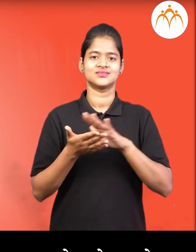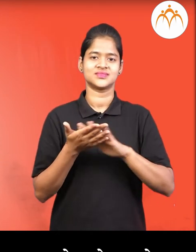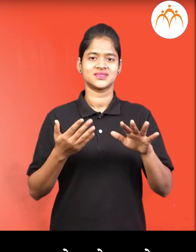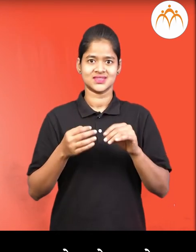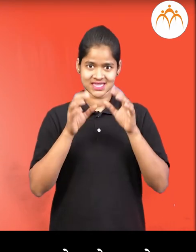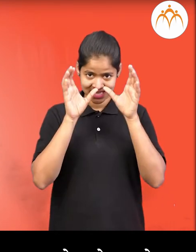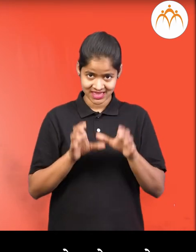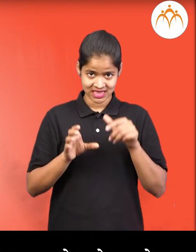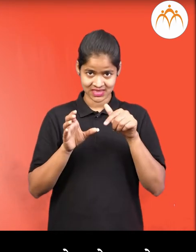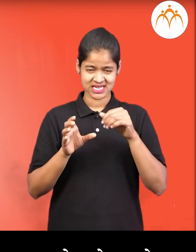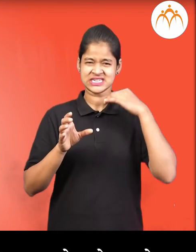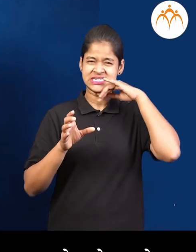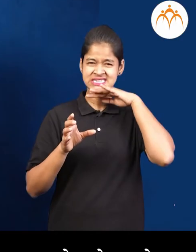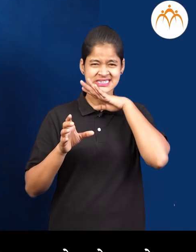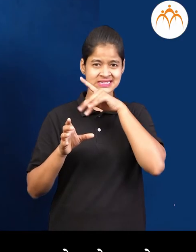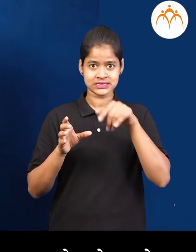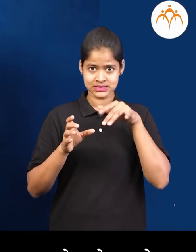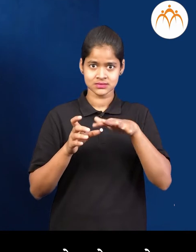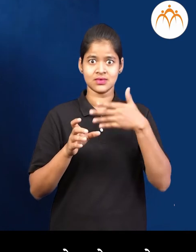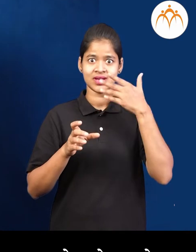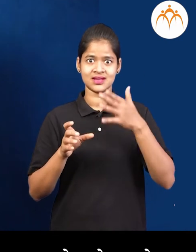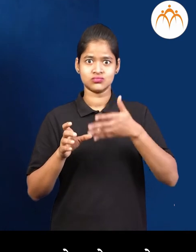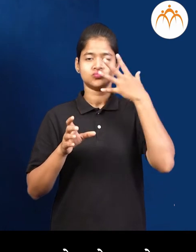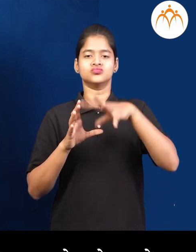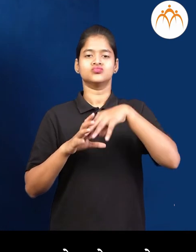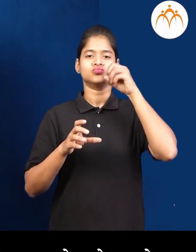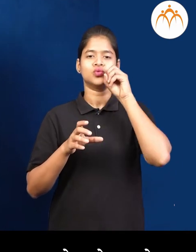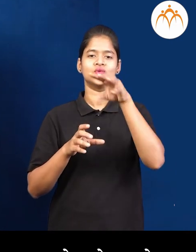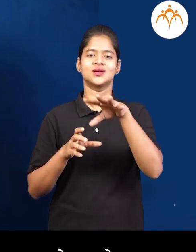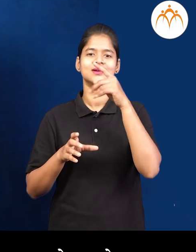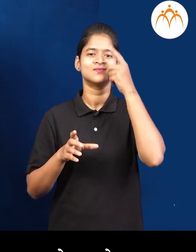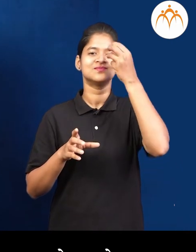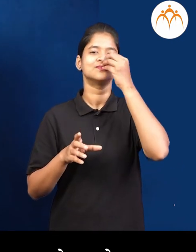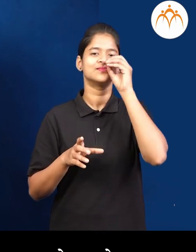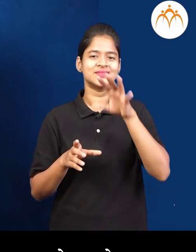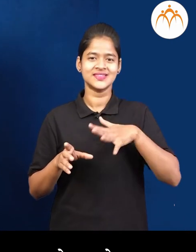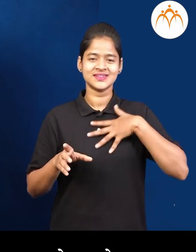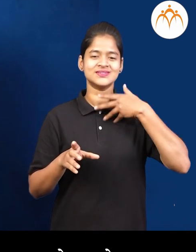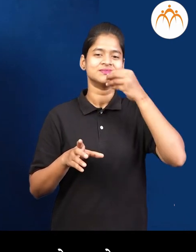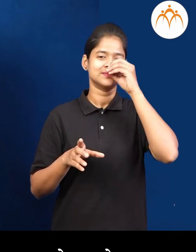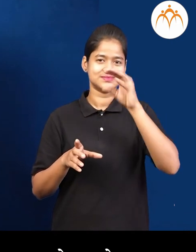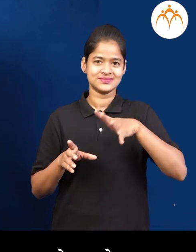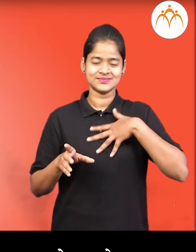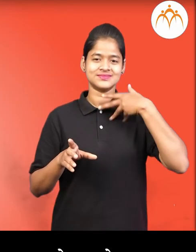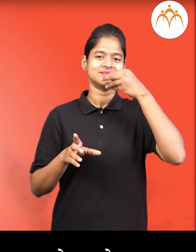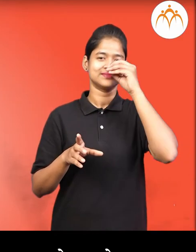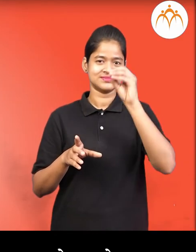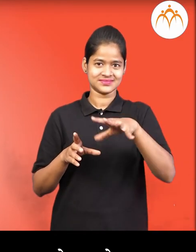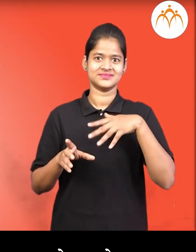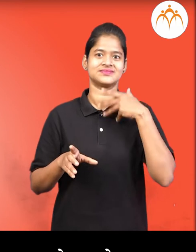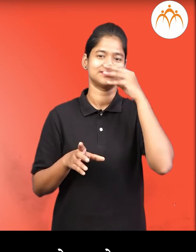अशुद्ध हवा असते ती नाकावाटे बाहेर पड़ते, वण जेज उच्छवास करताना